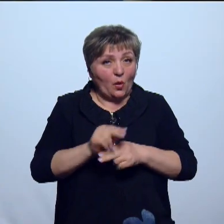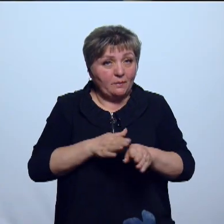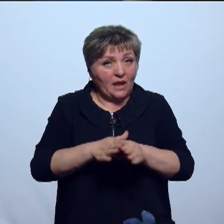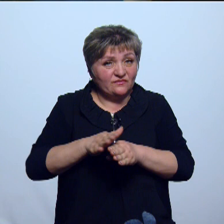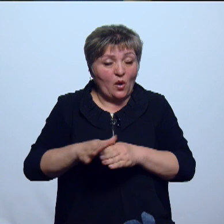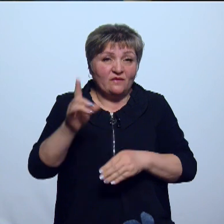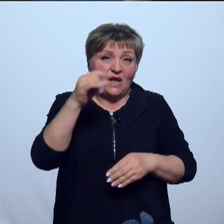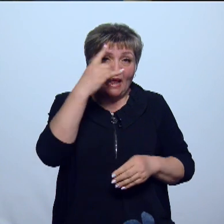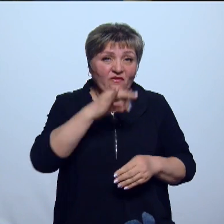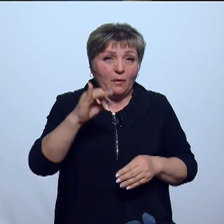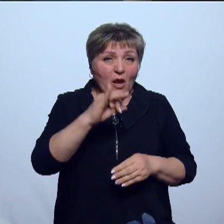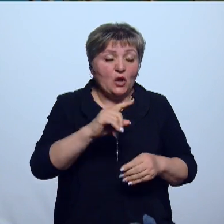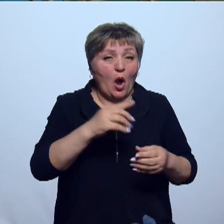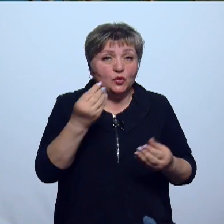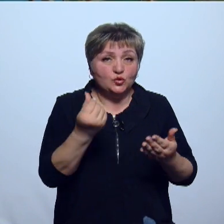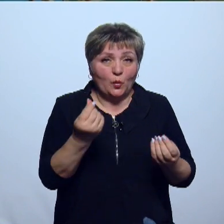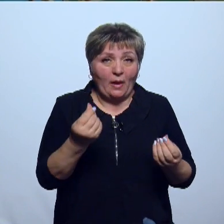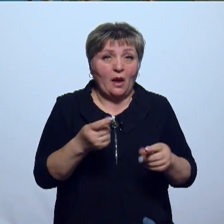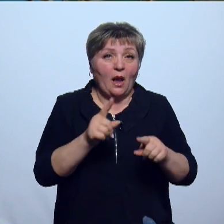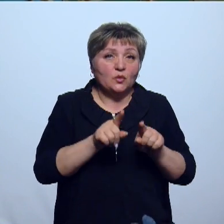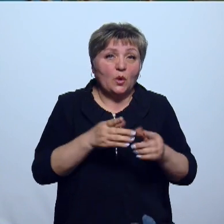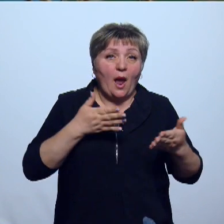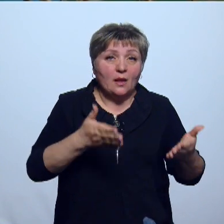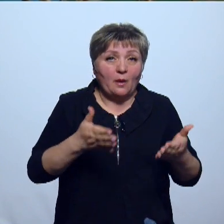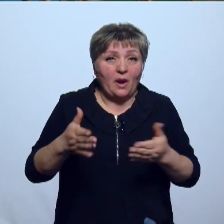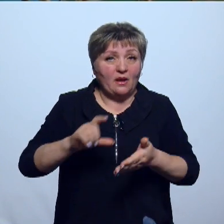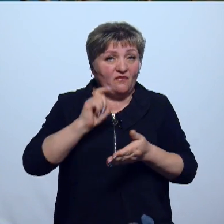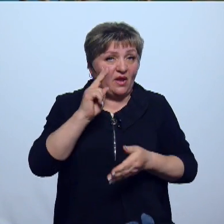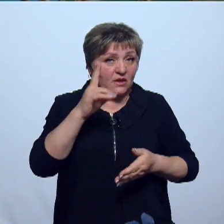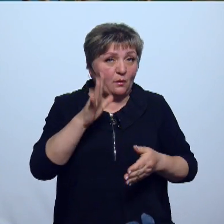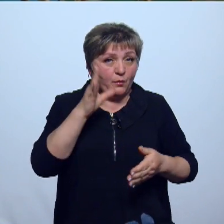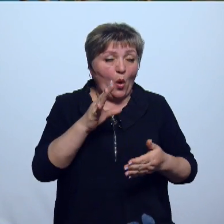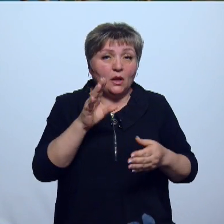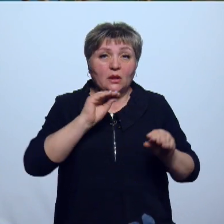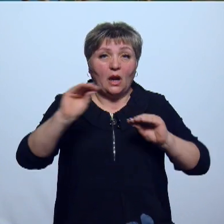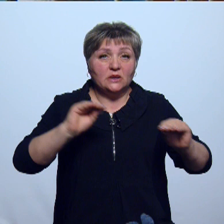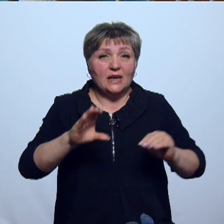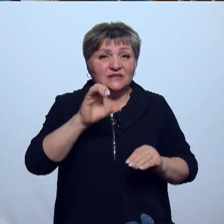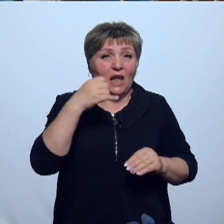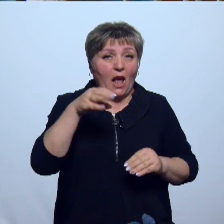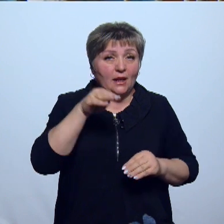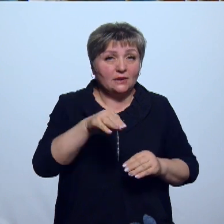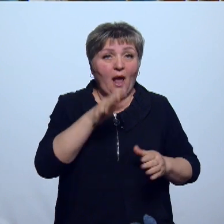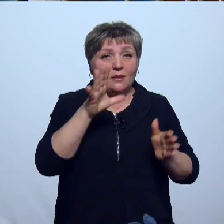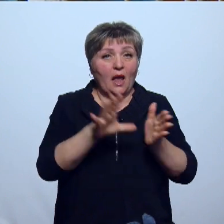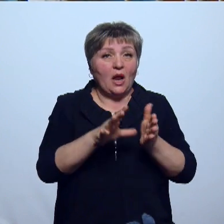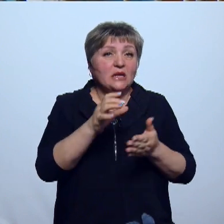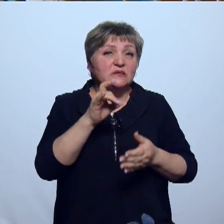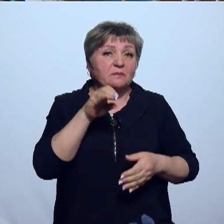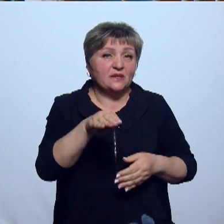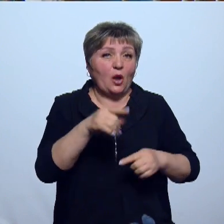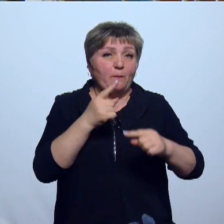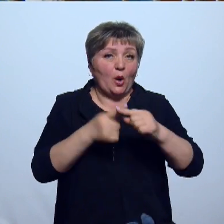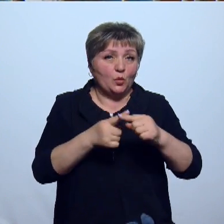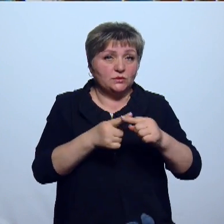Вся информация о суммах корректировок платы за отопление в многоквартирных домах будет размещена на сайте Удмуртского филиала компании «Энергосбыт плюс».